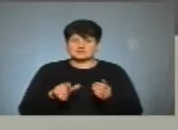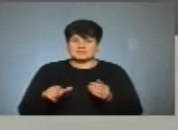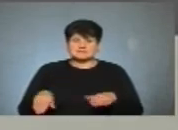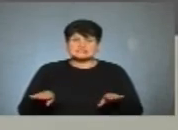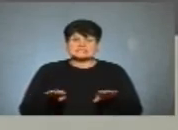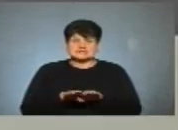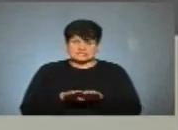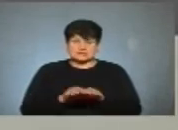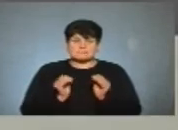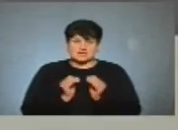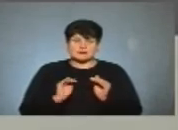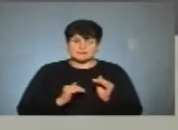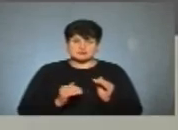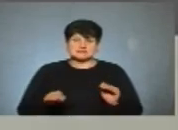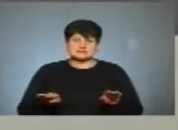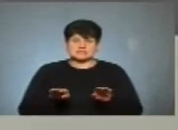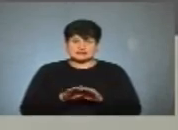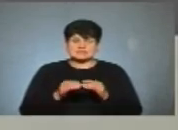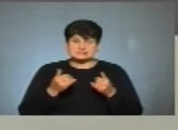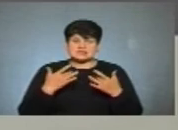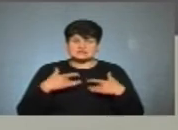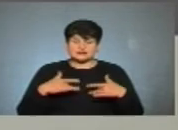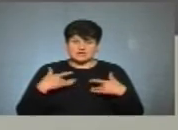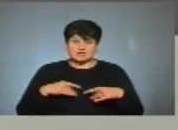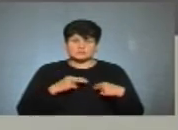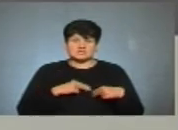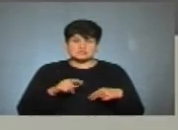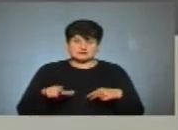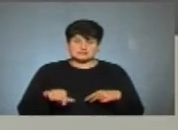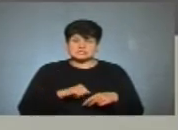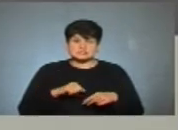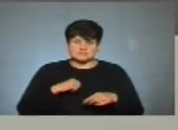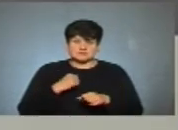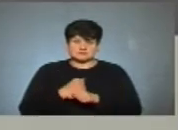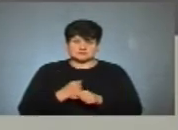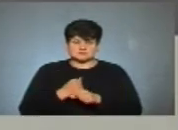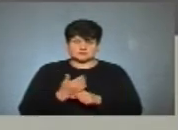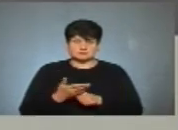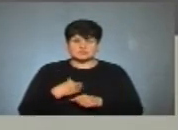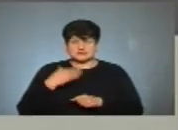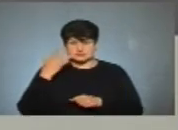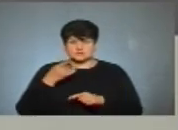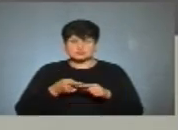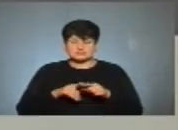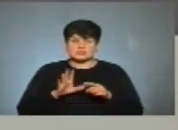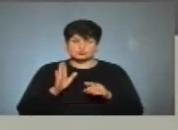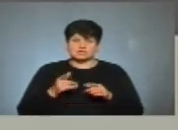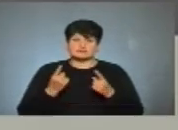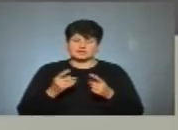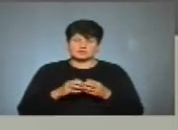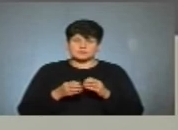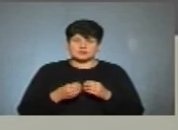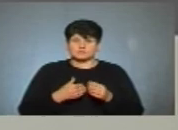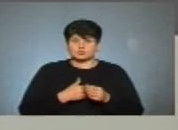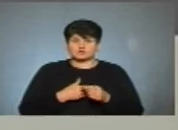закриються, малі підприємці, які зараз вже звільняють працівників і самі йдуть, стають і працюють, то мені здається, що це буде досить велика проблема. Я би хотіла,